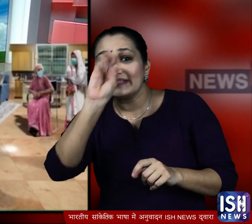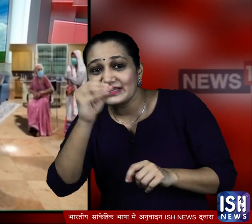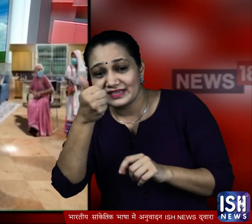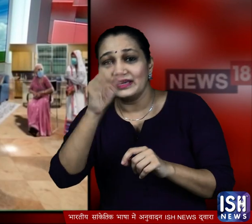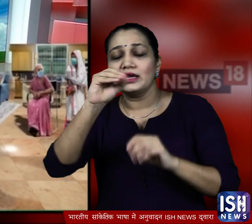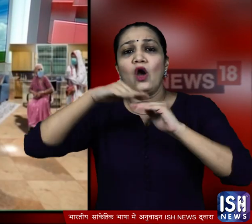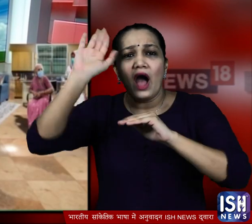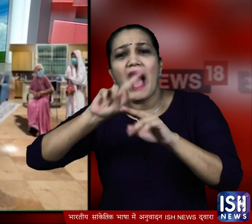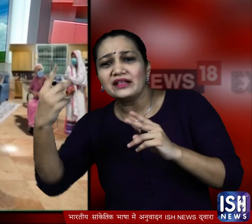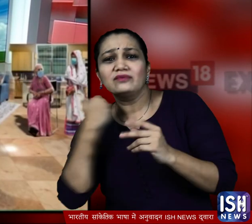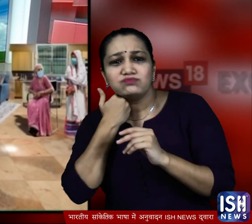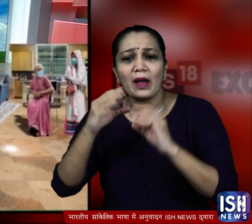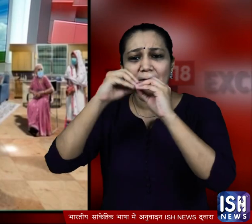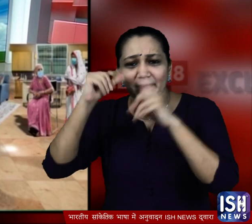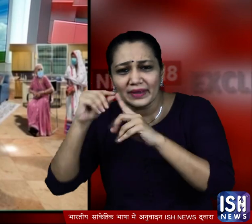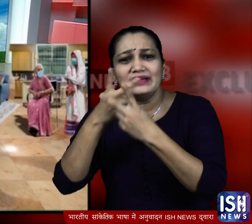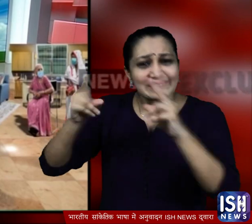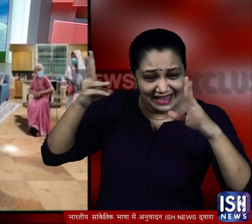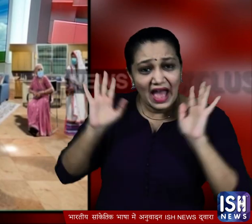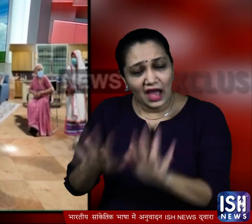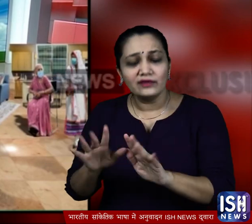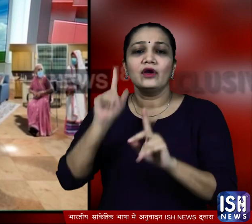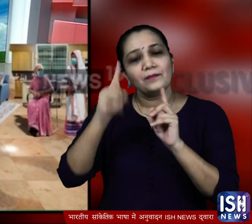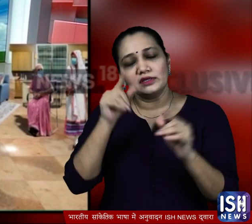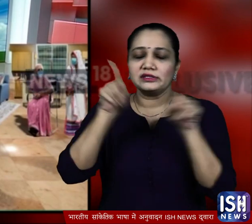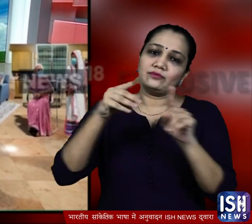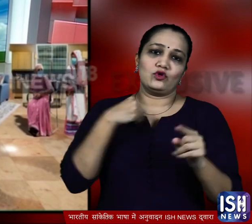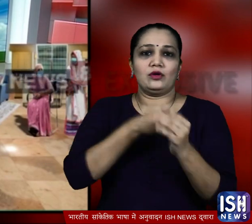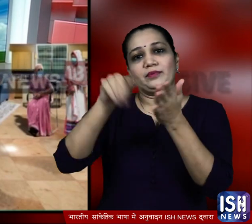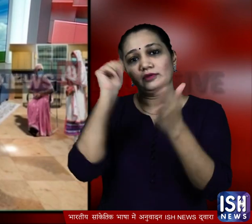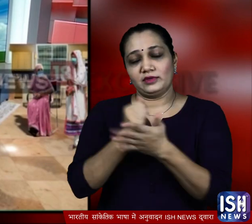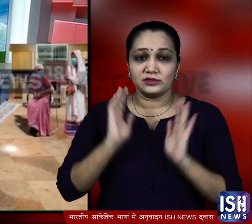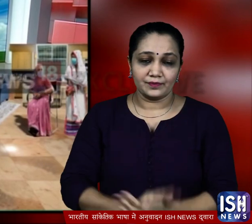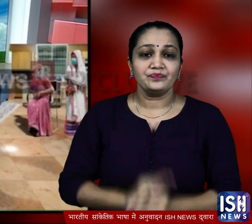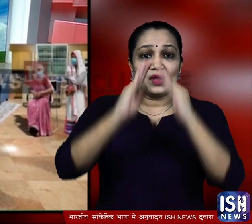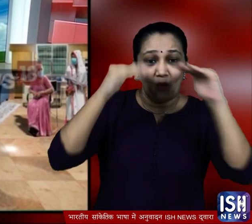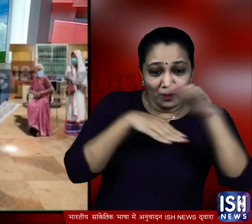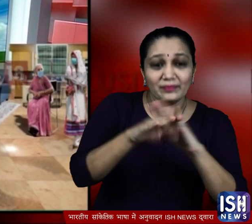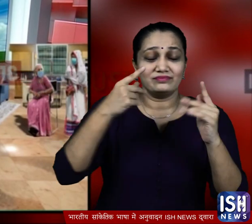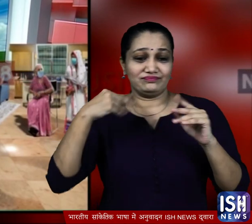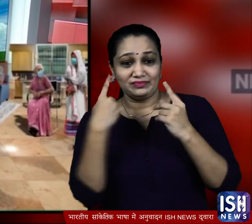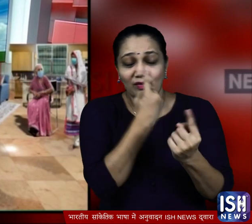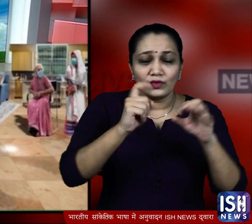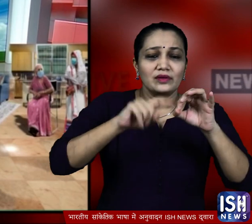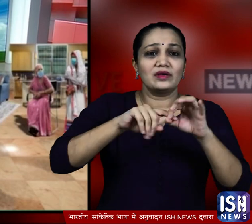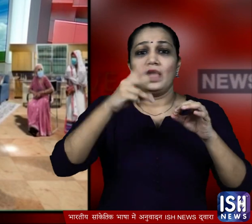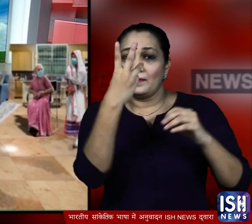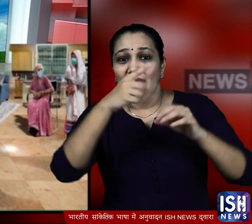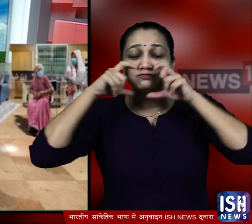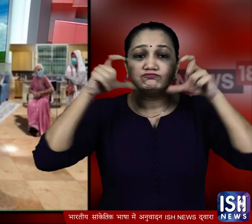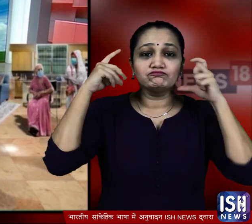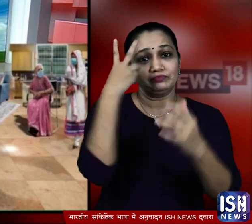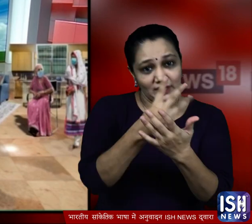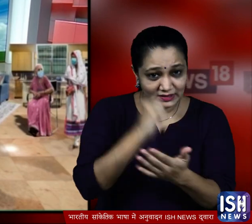साल से उपर के हैं और पहले से ही दूसरी कंभीर बीमारियों से जूज रहे हैं उन पर भी यही नियम लाग होगा हम आइसुलेशन में रहने वालों के लिए च्रिपल लेयर